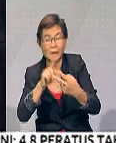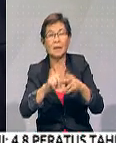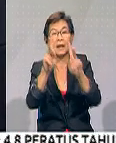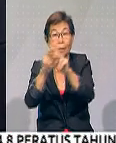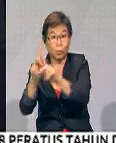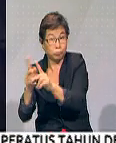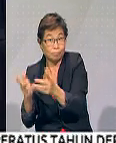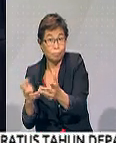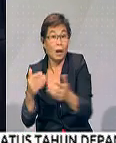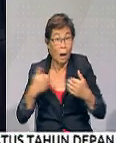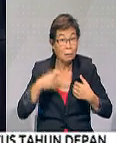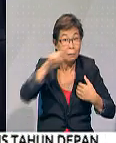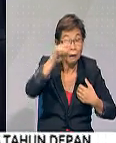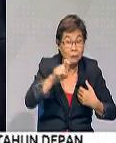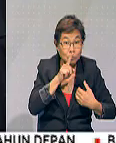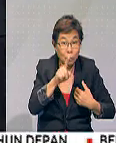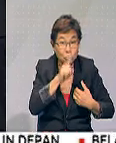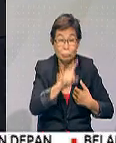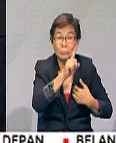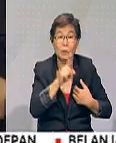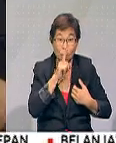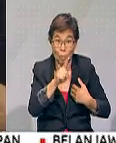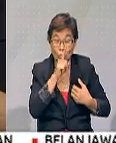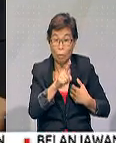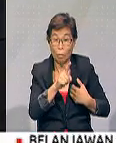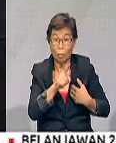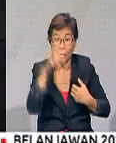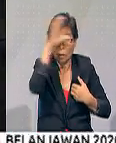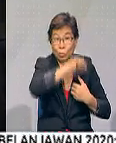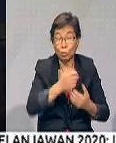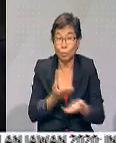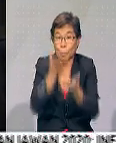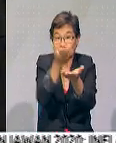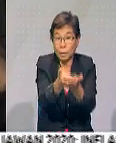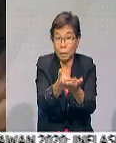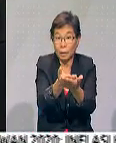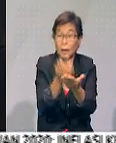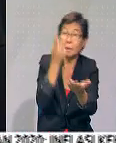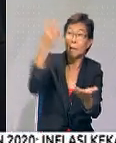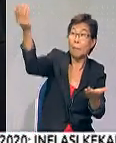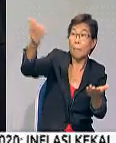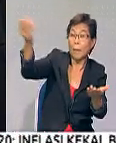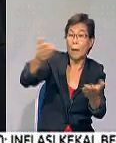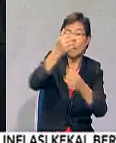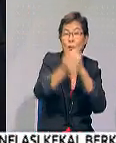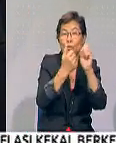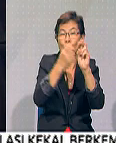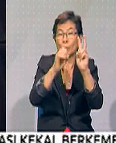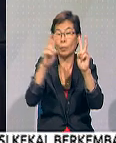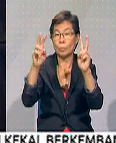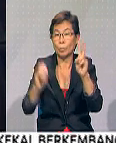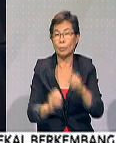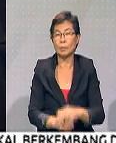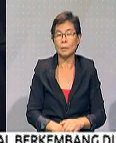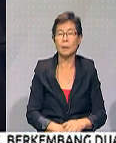luar bandar. Dan adakah ini sebenarnya sesuatu yang dijangka untuk dibentangkan pada sebentar tadi, pada pembentangan 2020? Ya, selalu